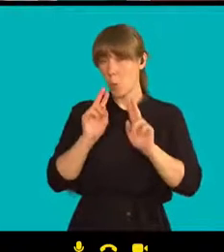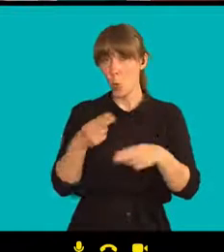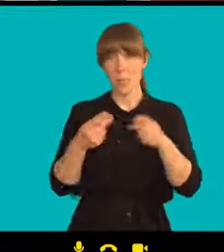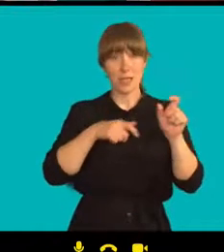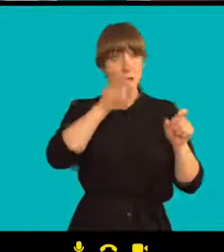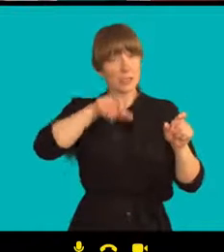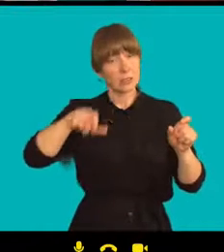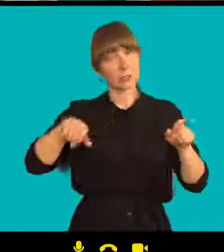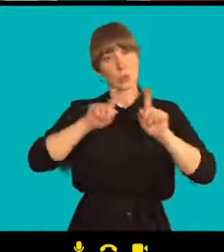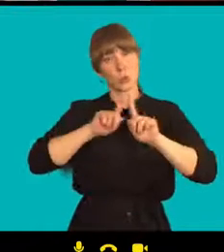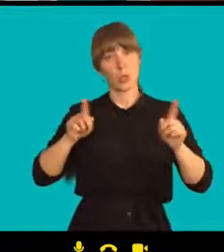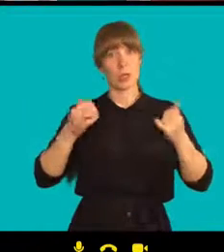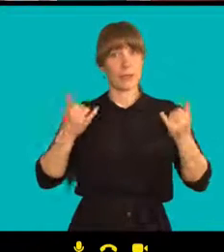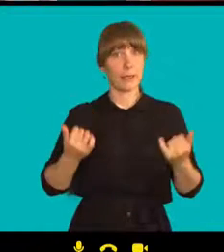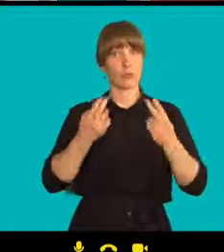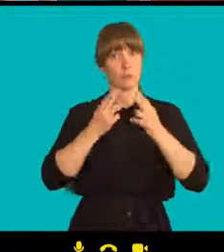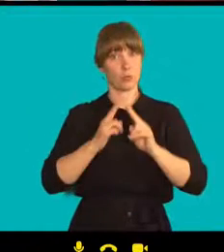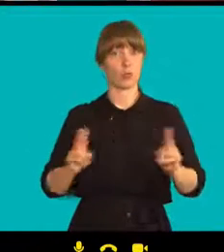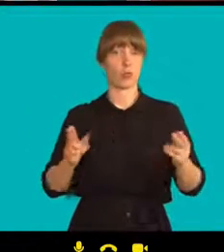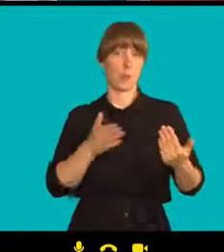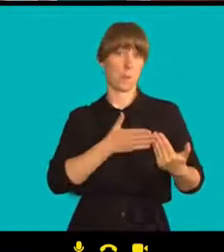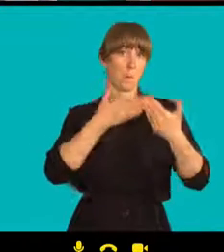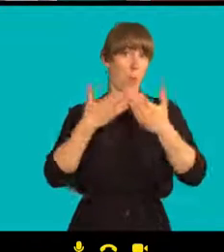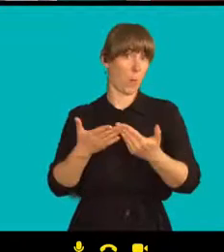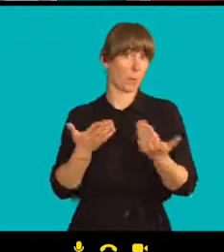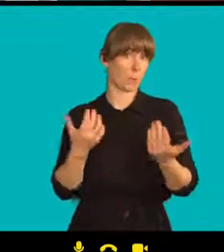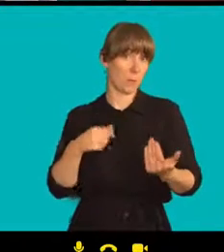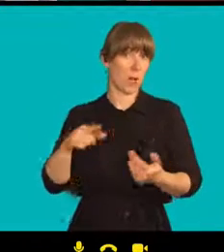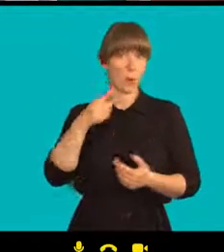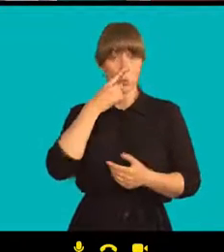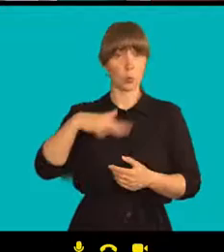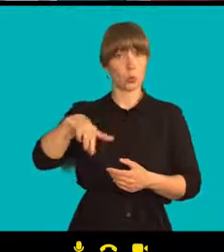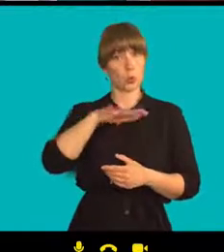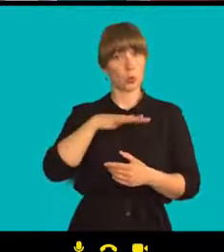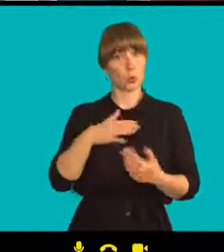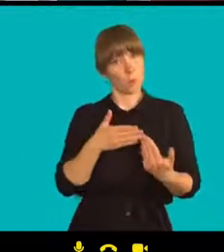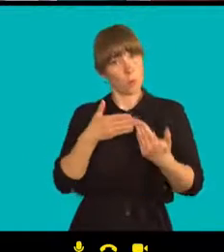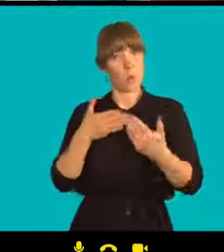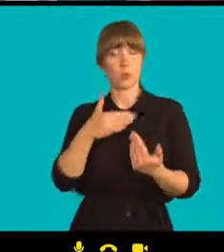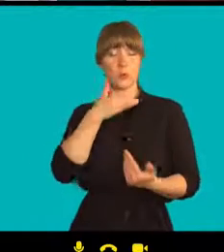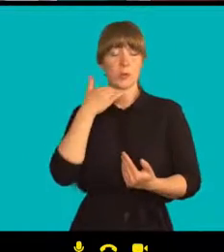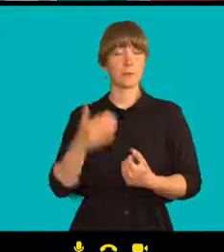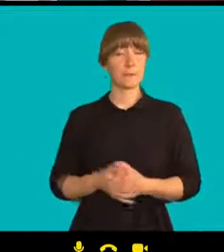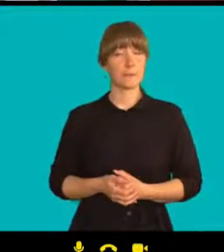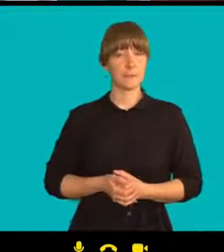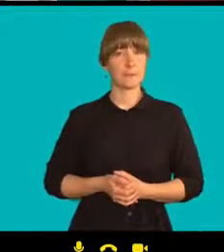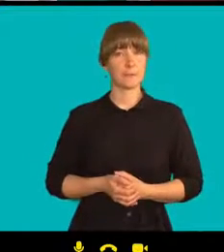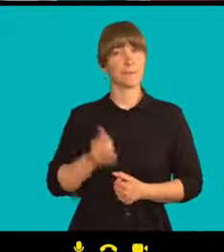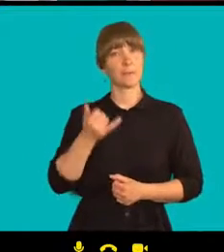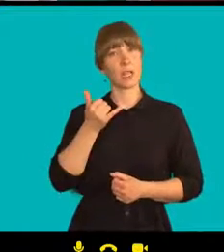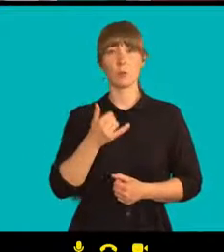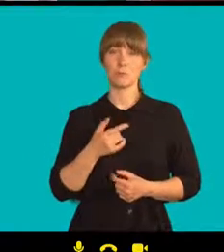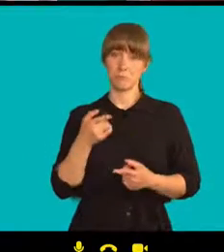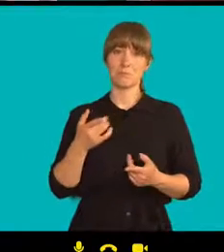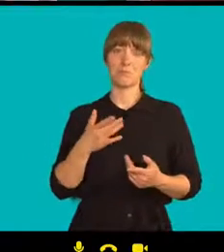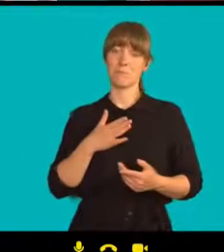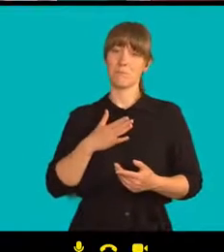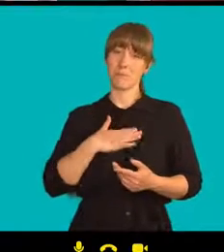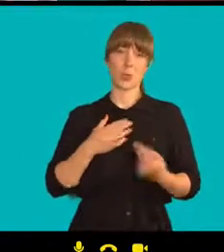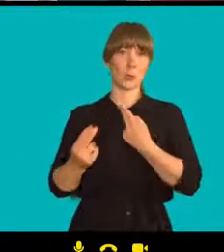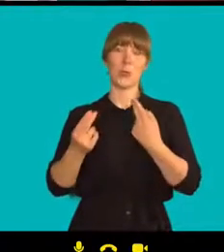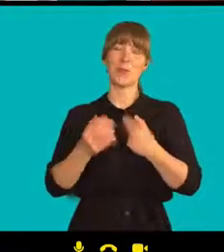že jen umělci teď mohou pomoci Bělorusům uvnitř jejich země. Tak bych to řekl.